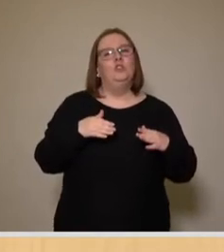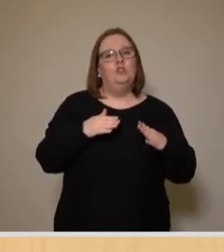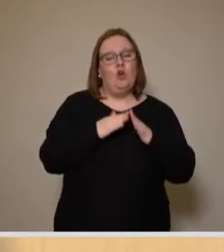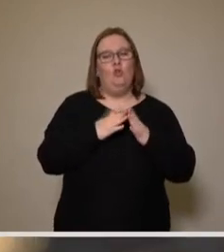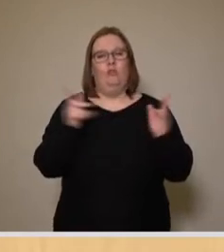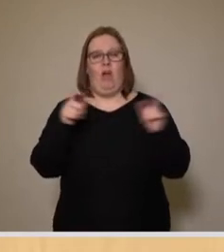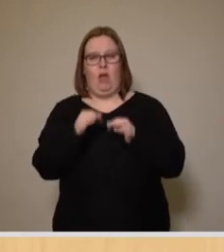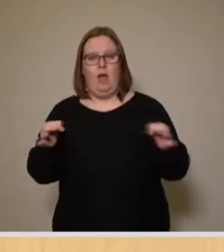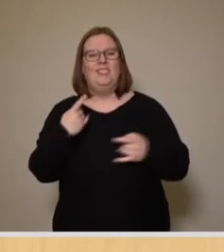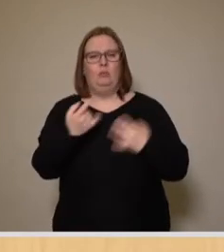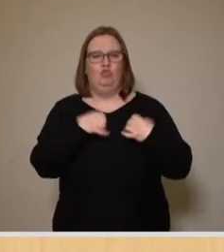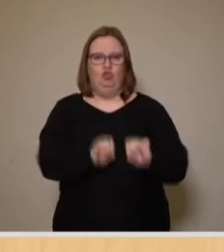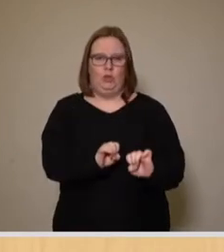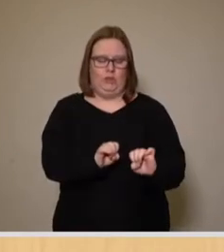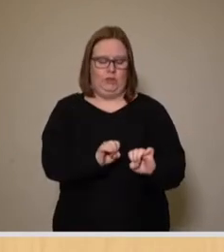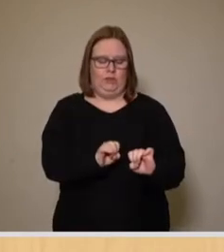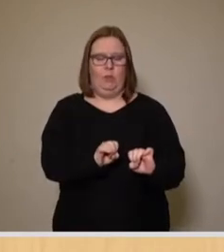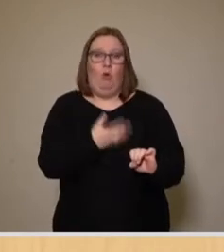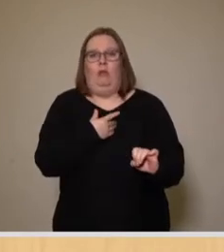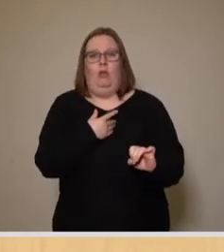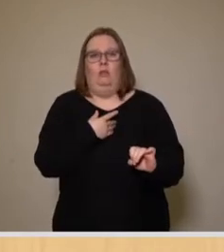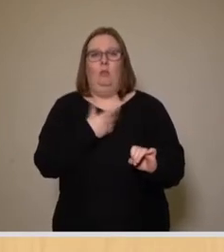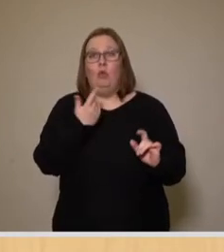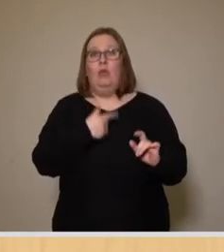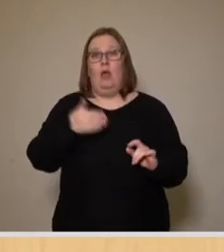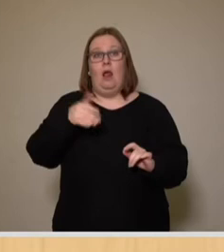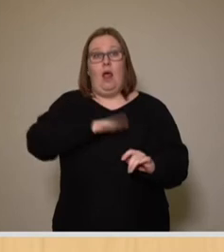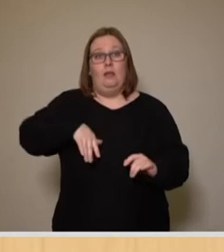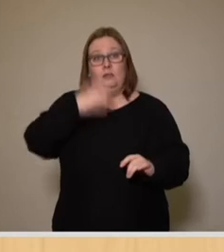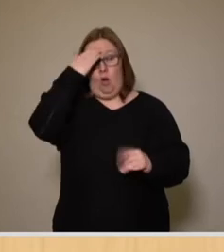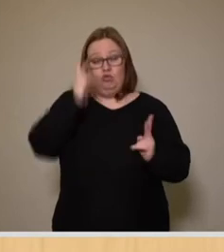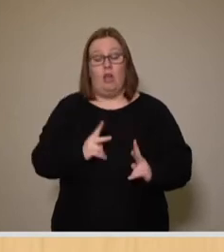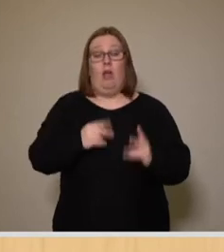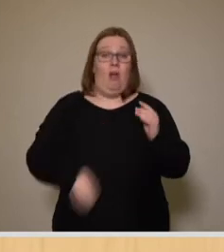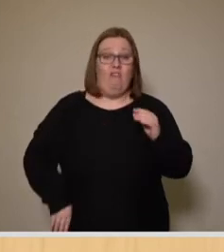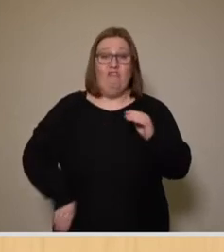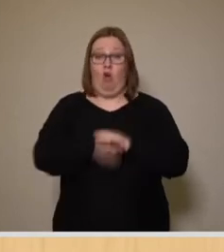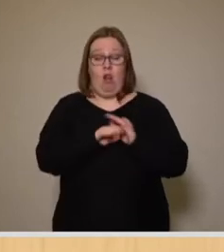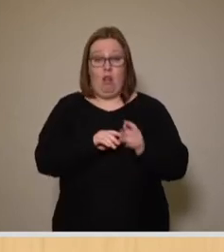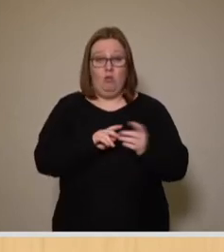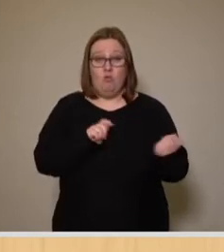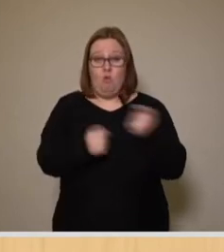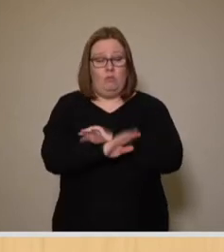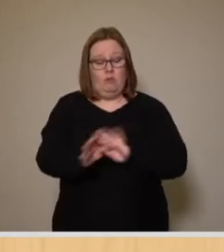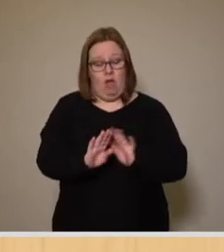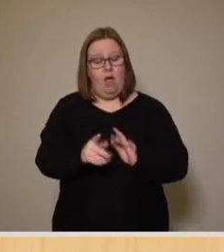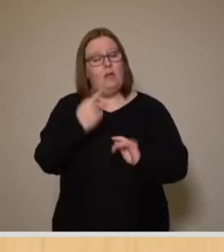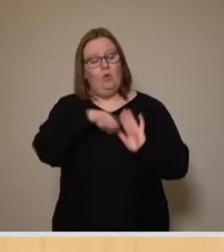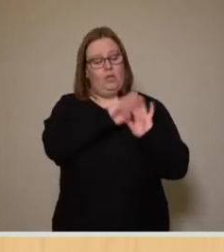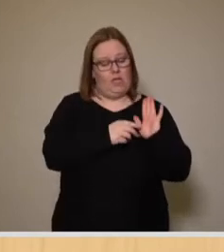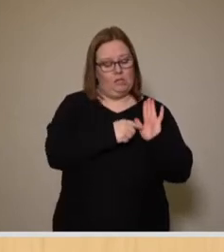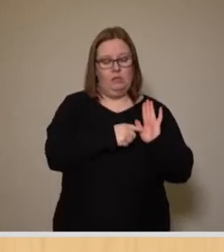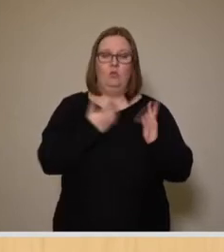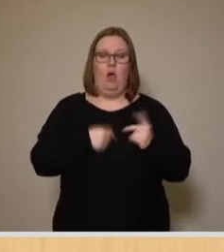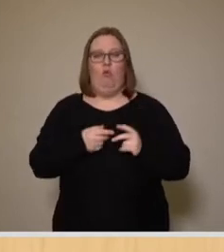verfassungsrechtlichen Rang hat, ist das keine Thematik, die die Landeshauptstadt Dresden unmittelbar beeinflussen muss, sondern die der Gesetzgebung und